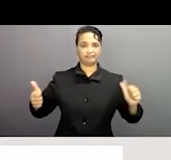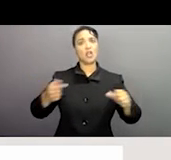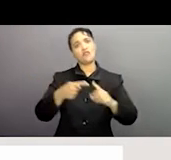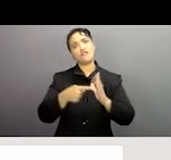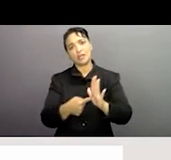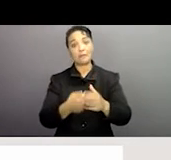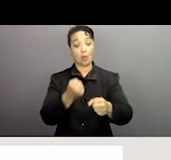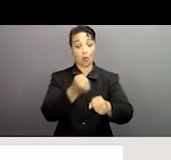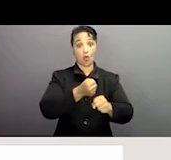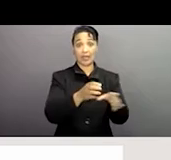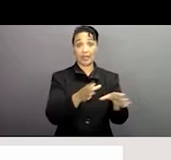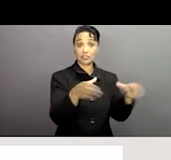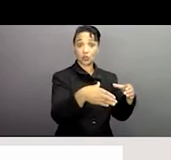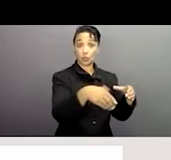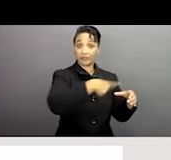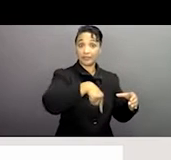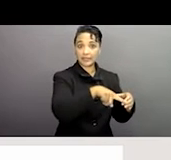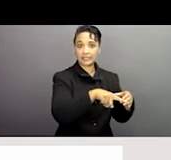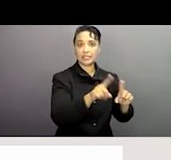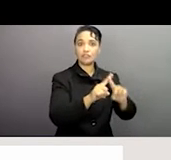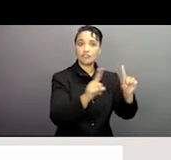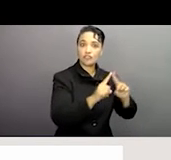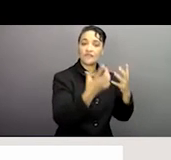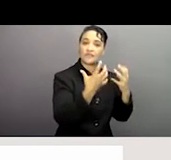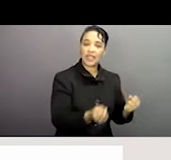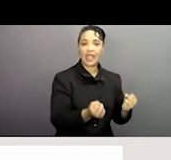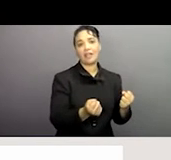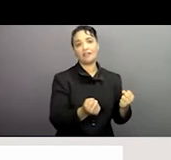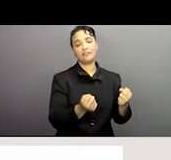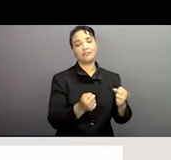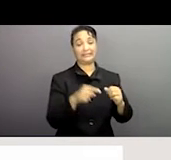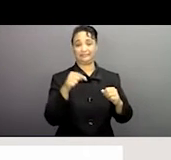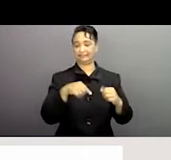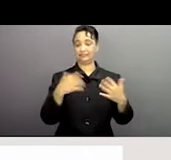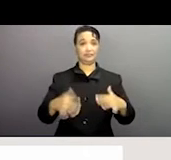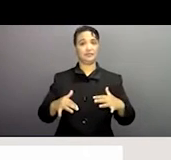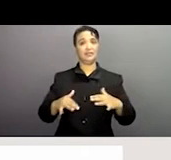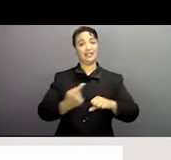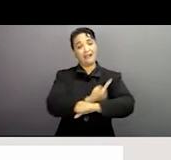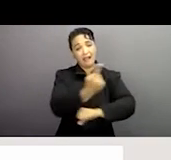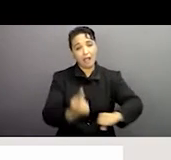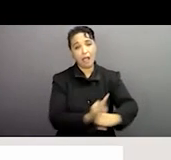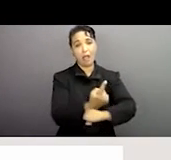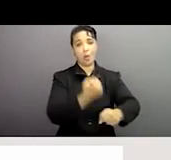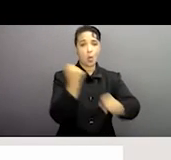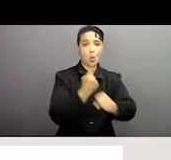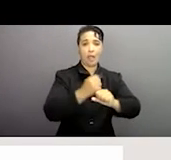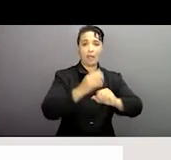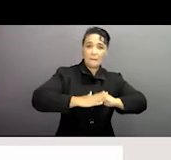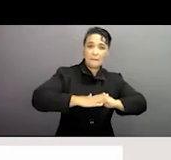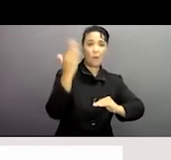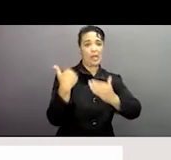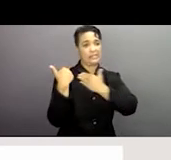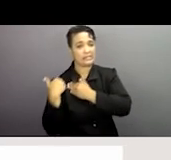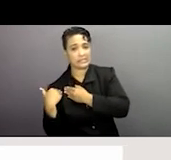travailleurs dans ce type d'industrie. Ils ont aussi souffert de beaucoup d'heures